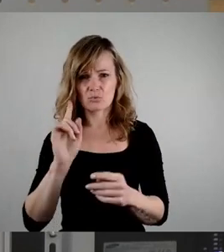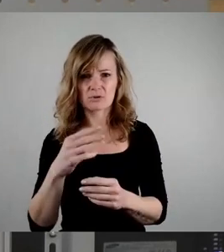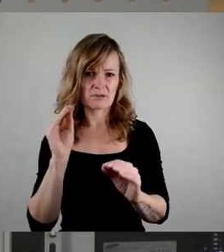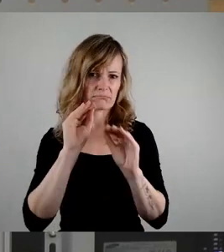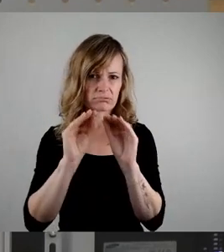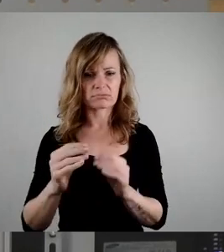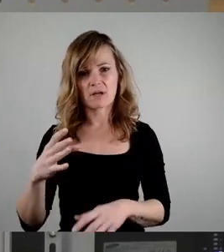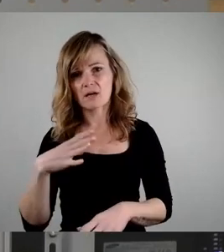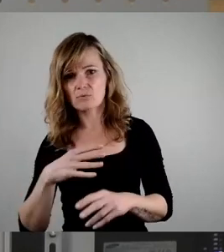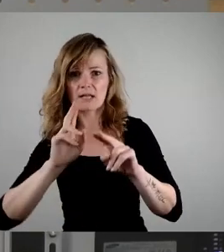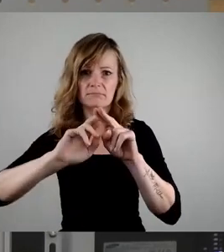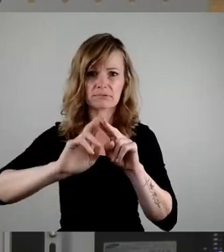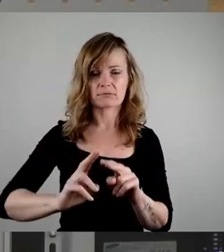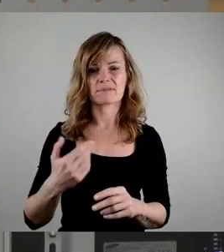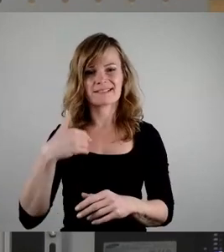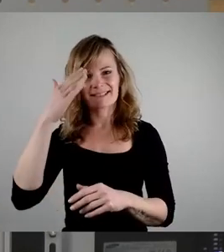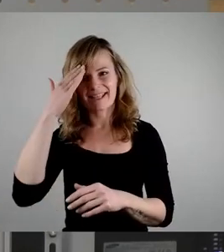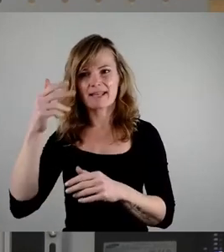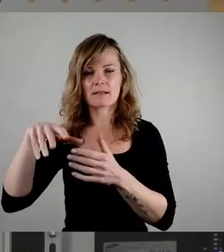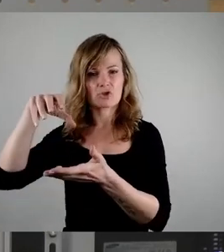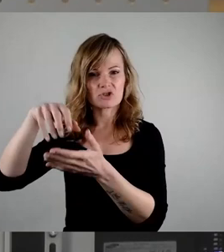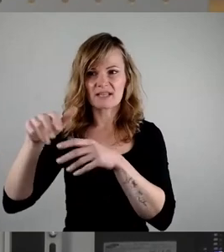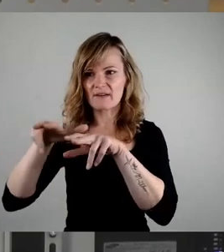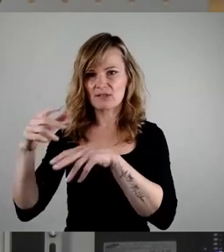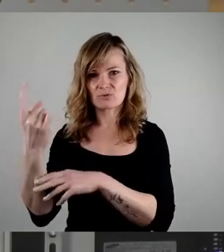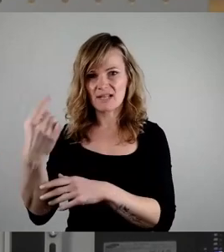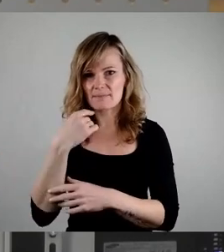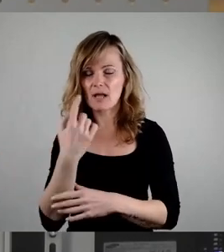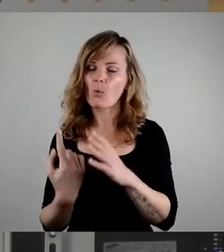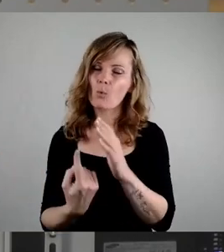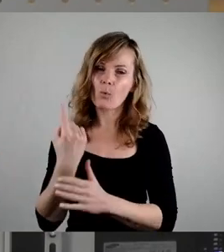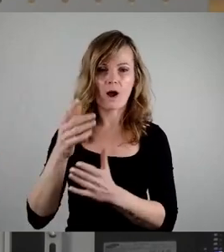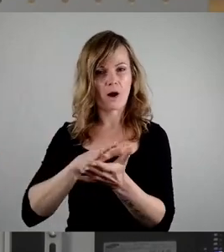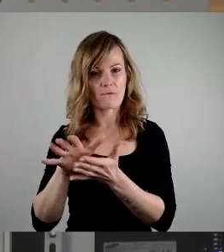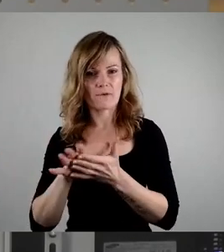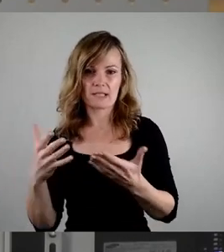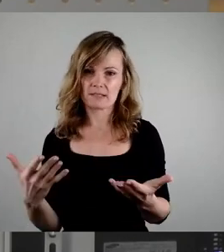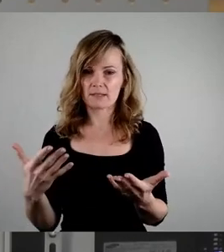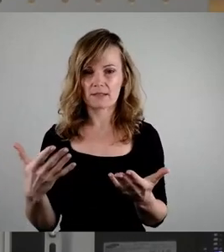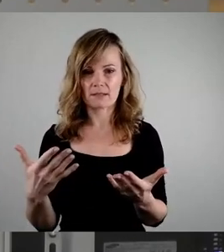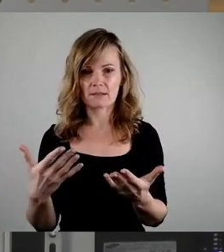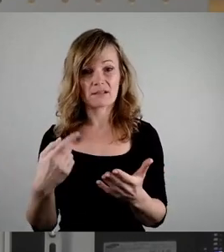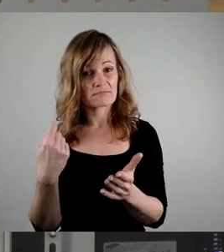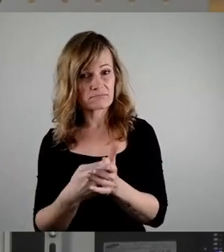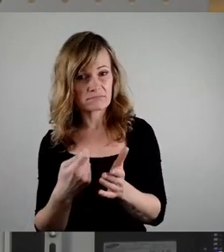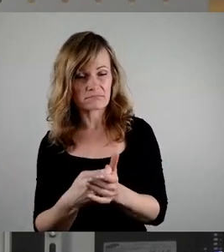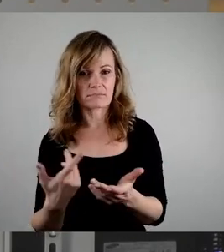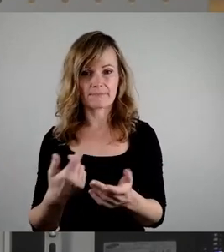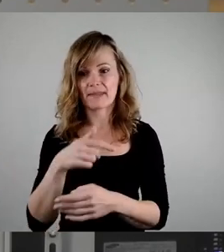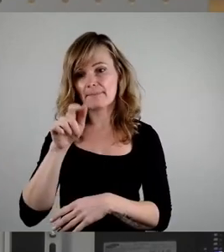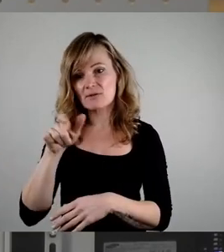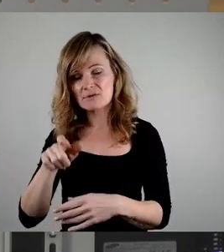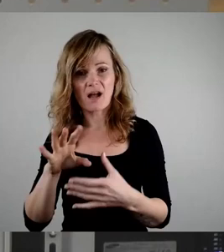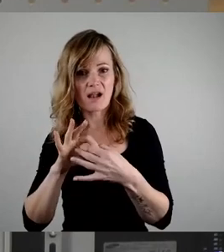Stadtverwaltung, dass damit ein erheblicher Aufwand verbunden ist, der auch Geld kostet, der Personal bindet,